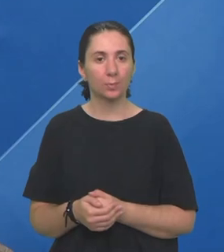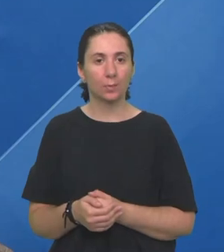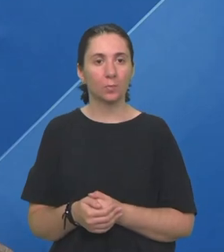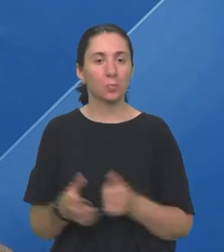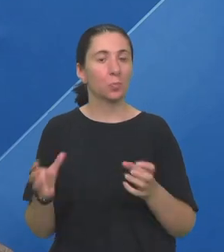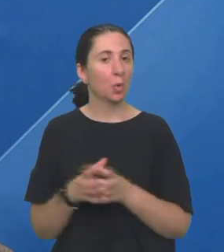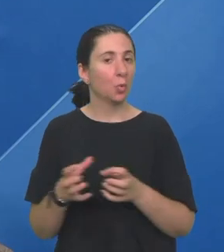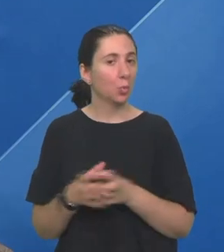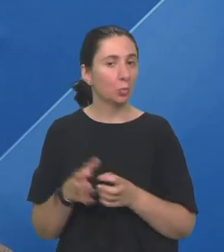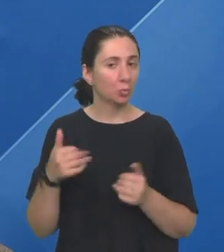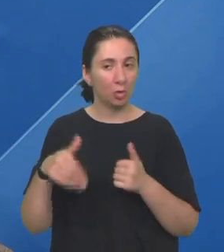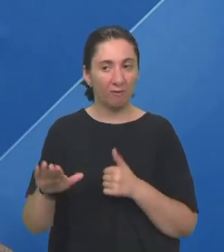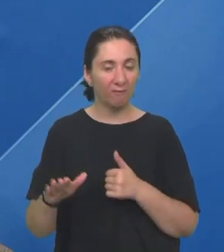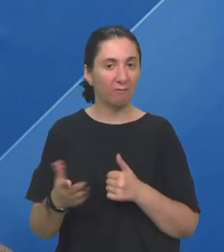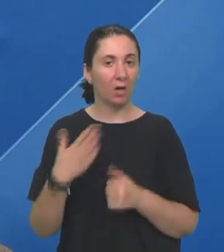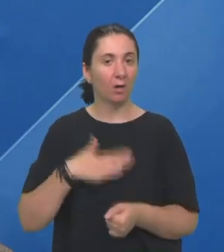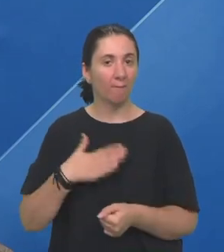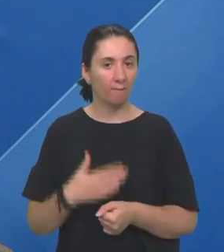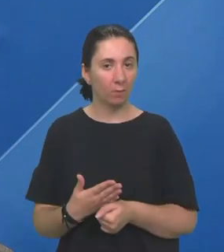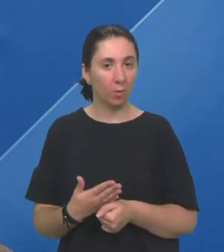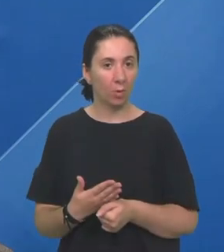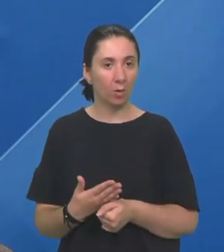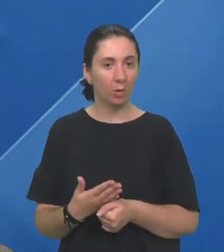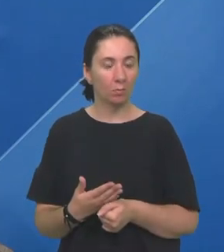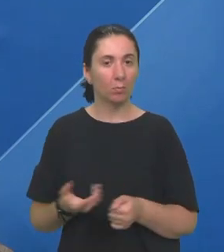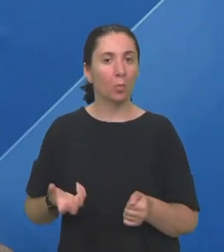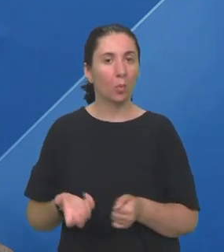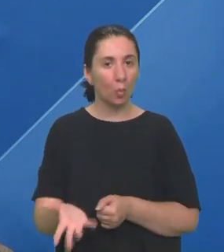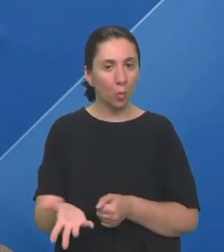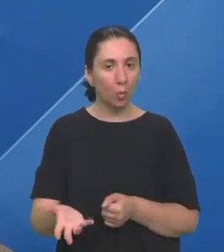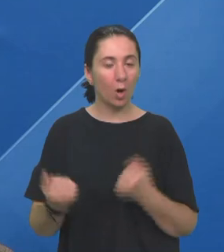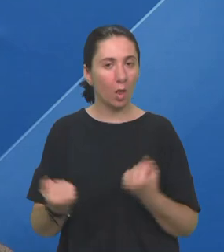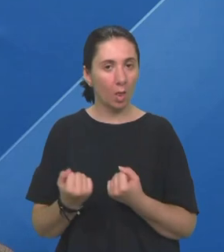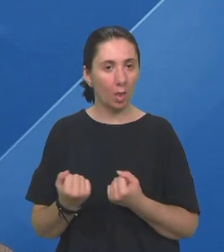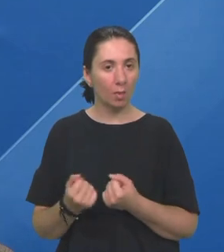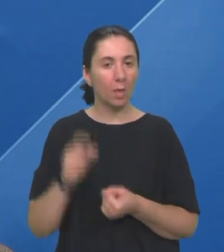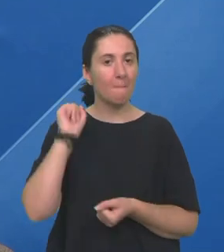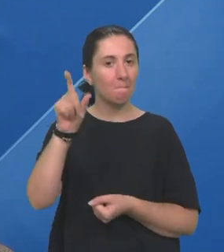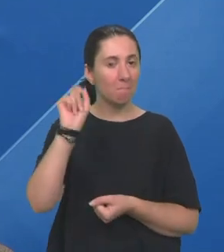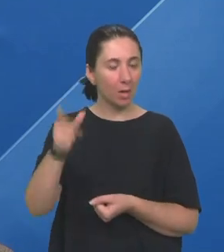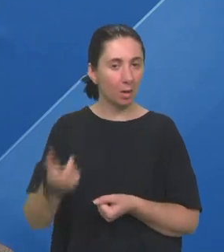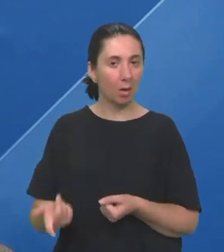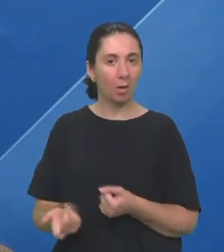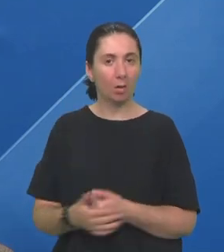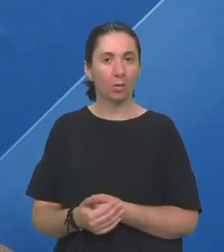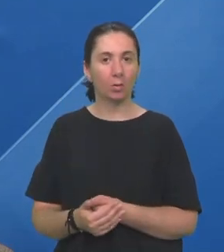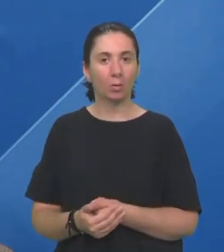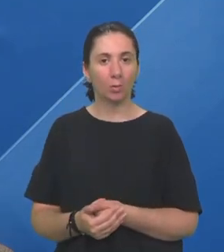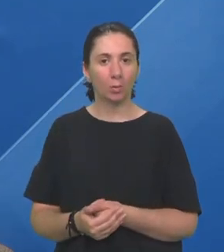Druženje vani Volim Kuglanje Kuglanje Pikadom